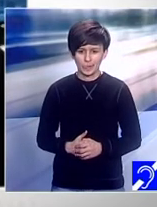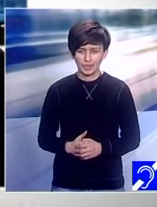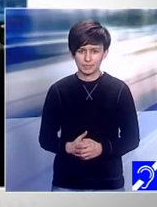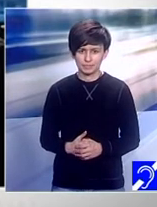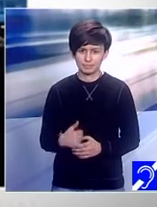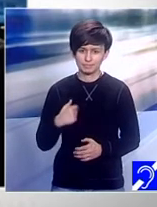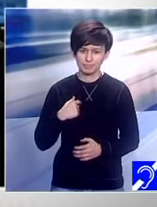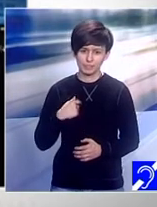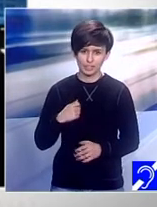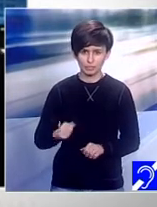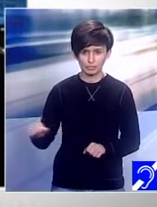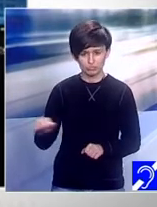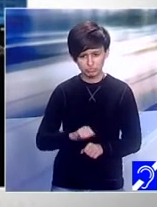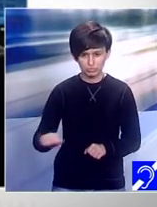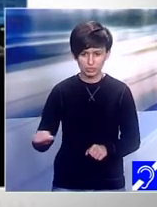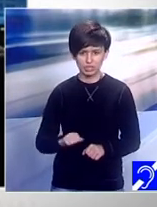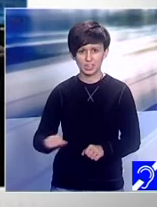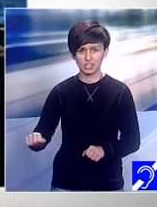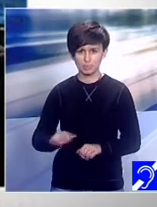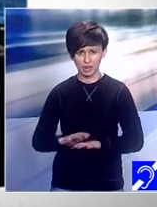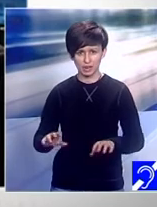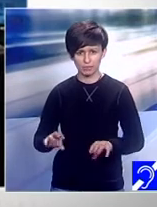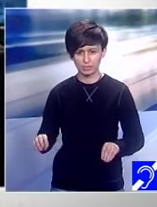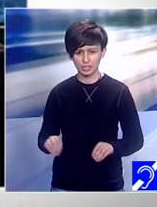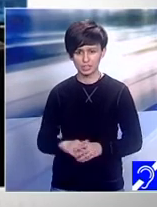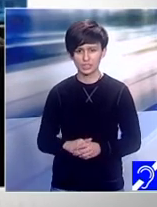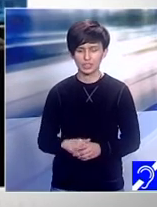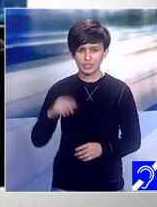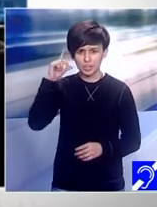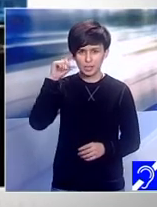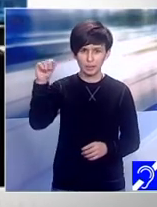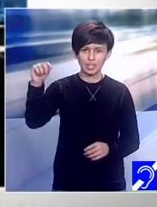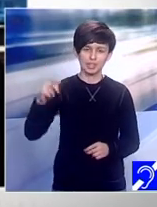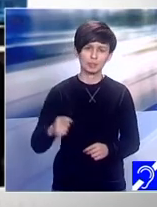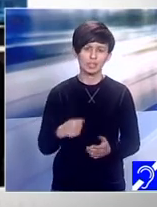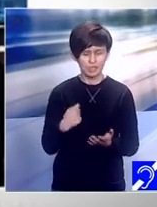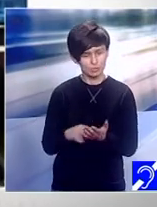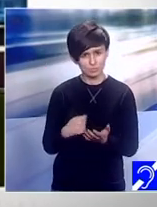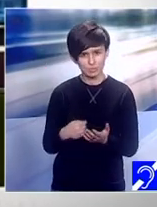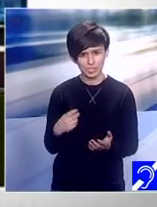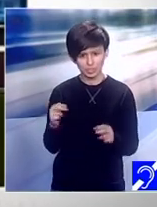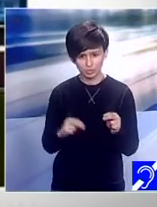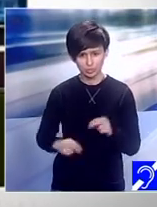praful mergeam la cumpărături mergeam la cumpărături